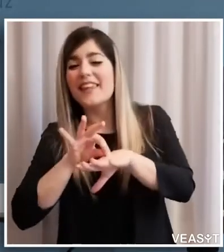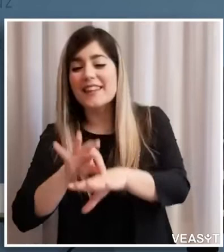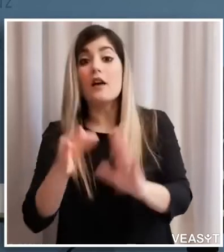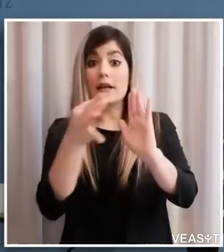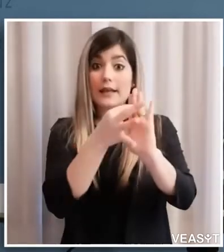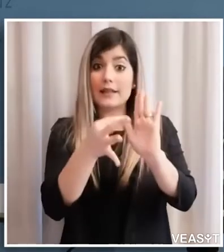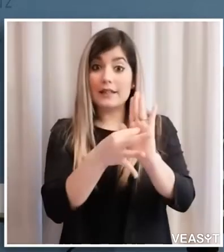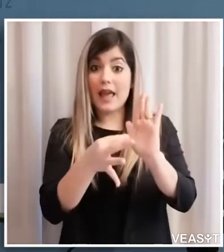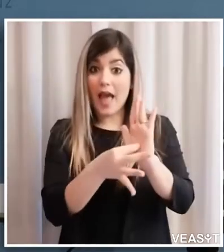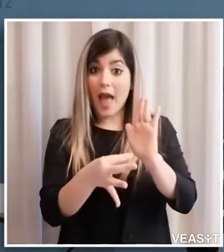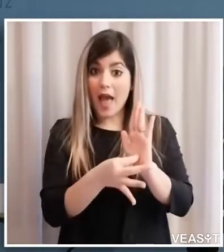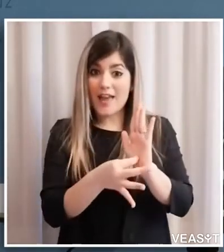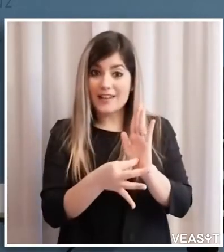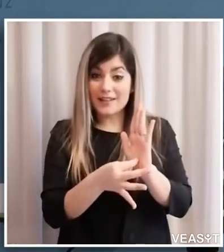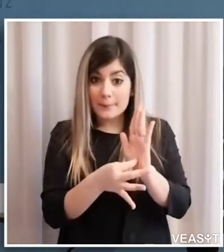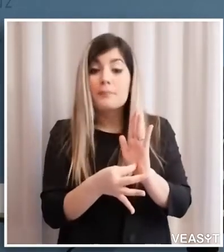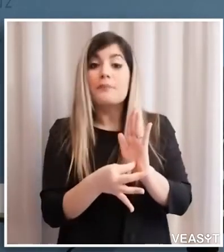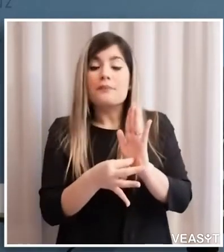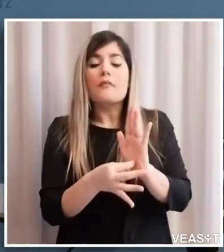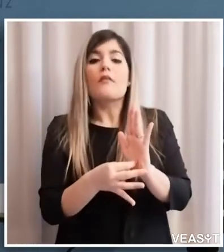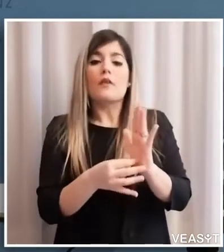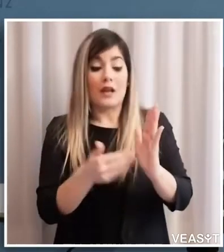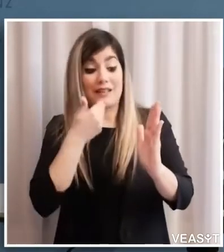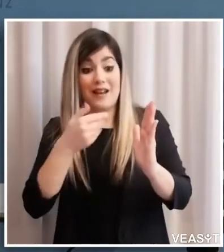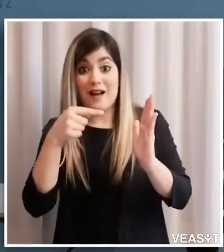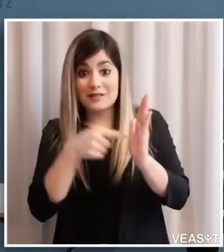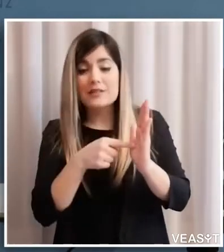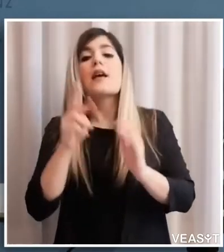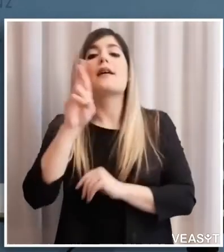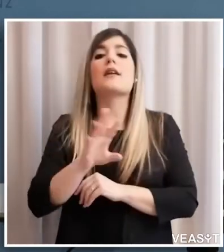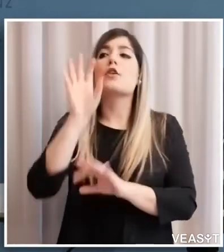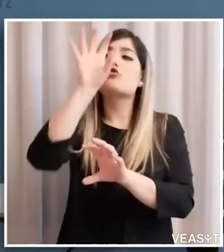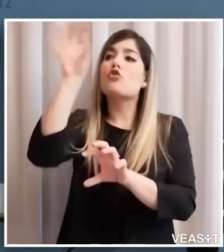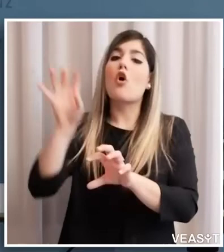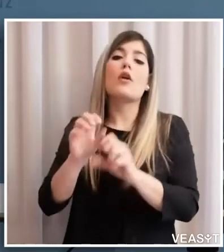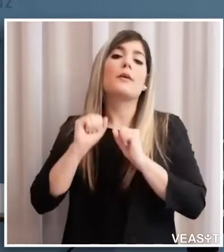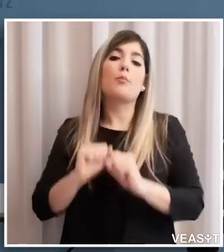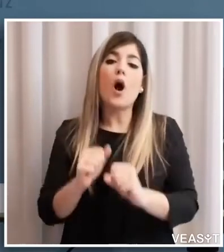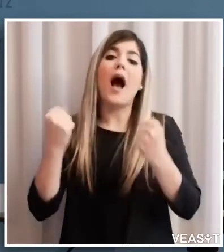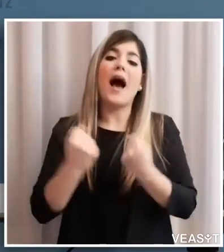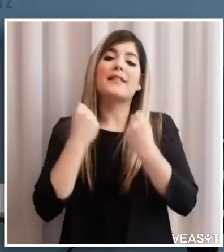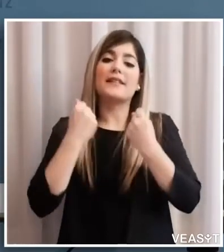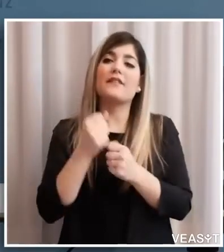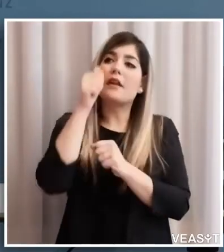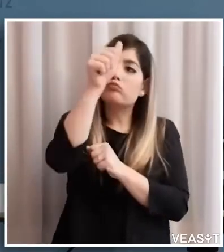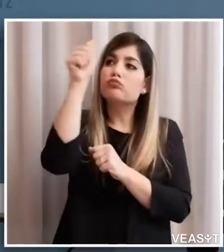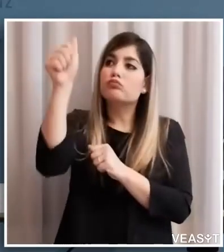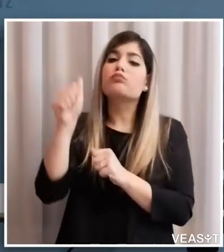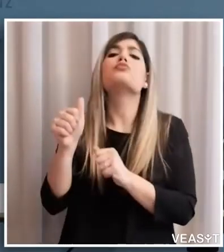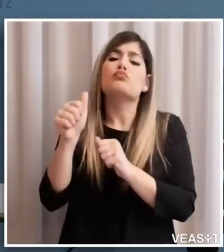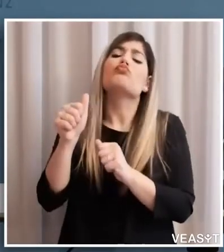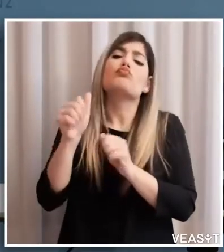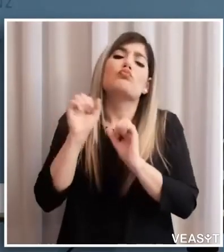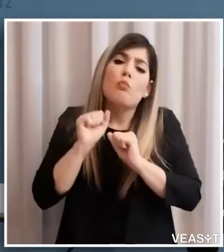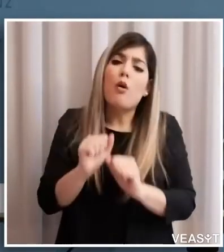quali paletti le Regioni possono poi definire le singole attività che possono ripartire ma anche soprattutto